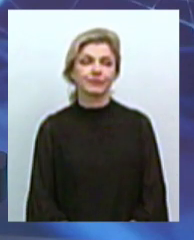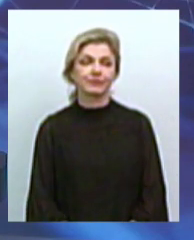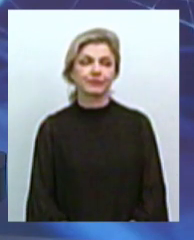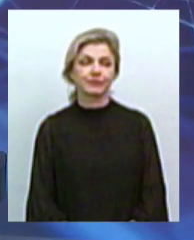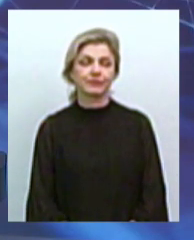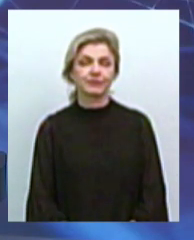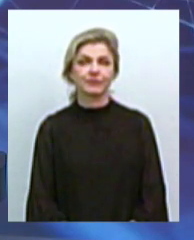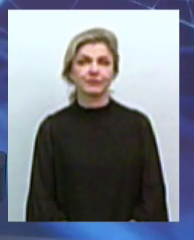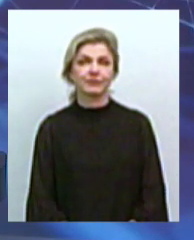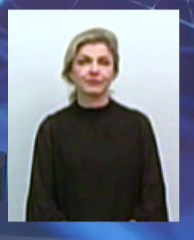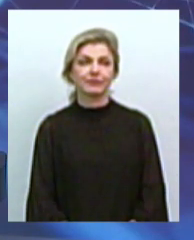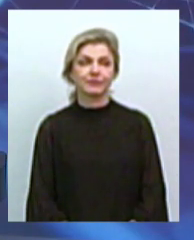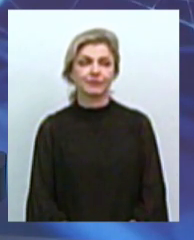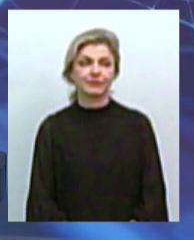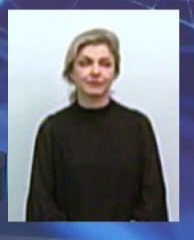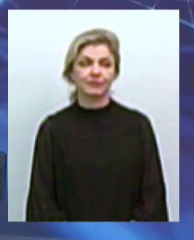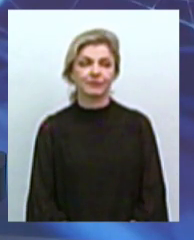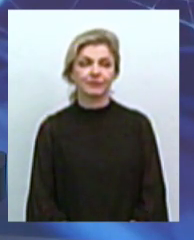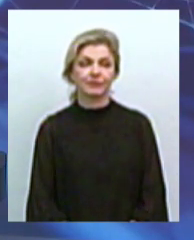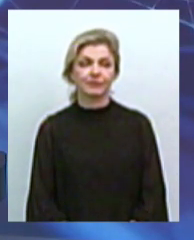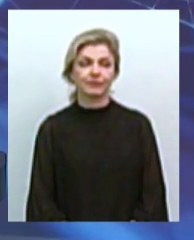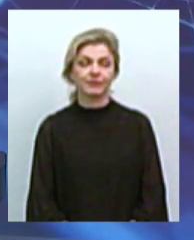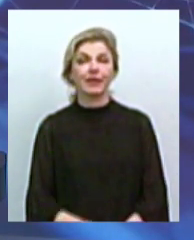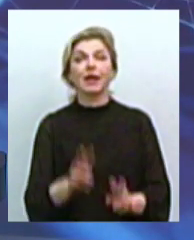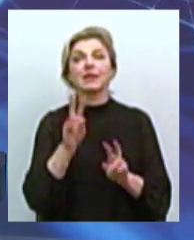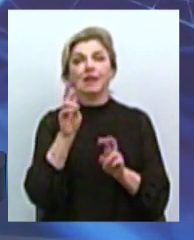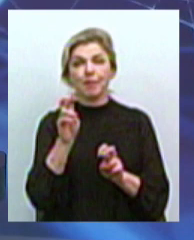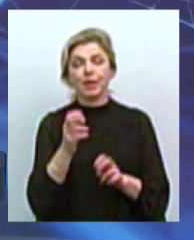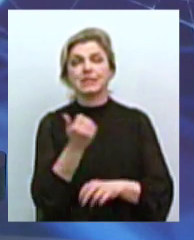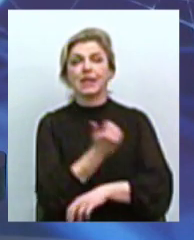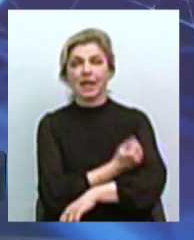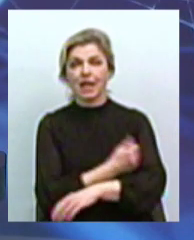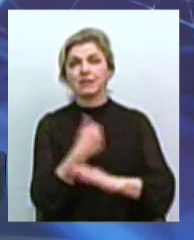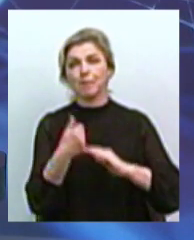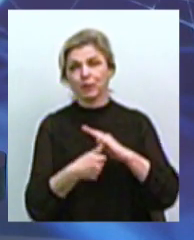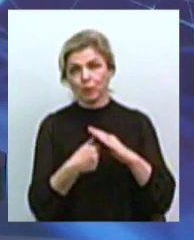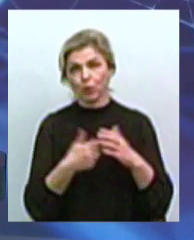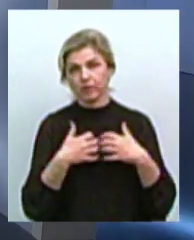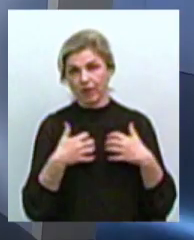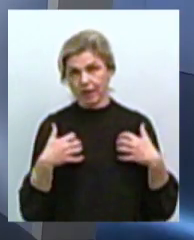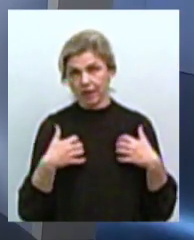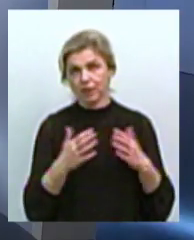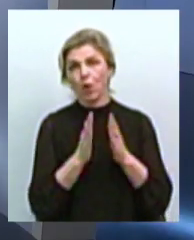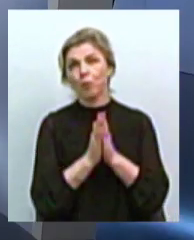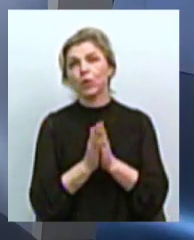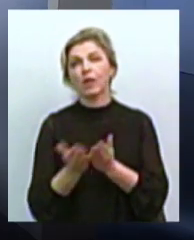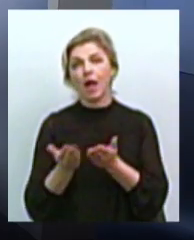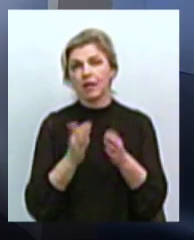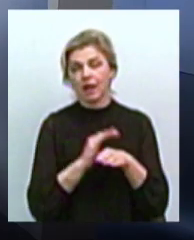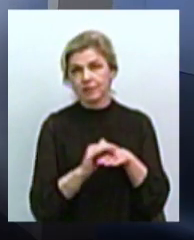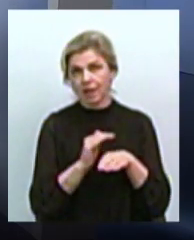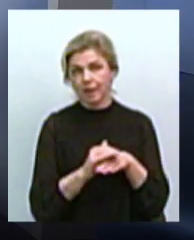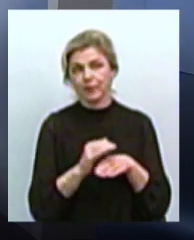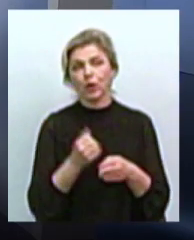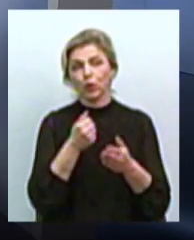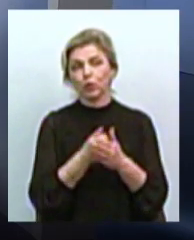Це тими днями працюємо в прямому ефірі. Тиме нашого ефіру – стерилізація безпритульних тварин. Олена, будь ласка, чому, Олена, і